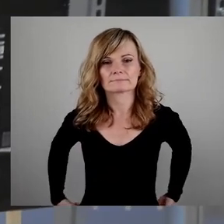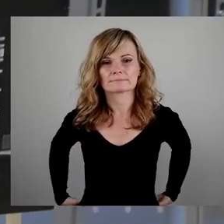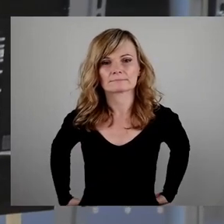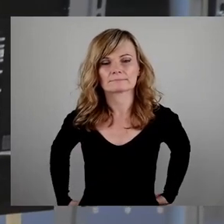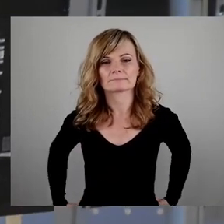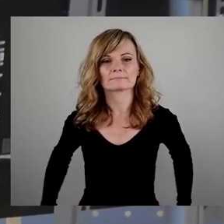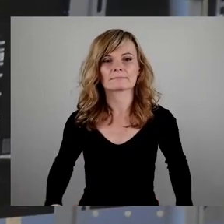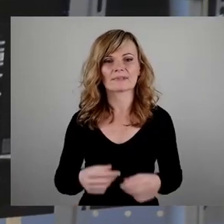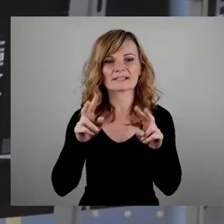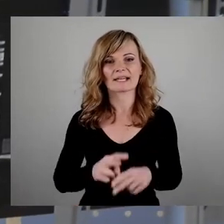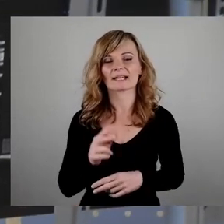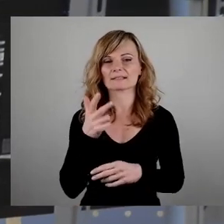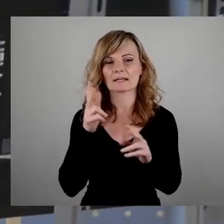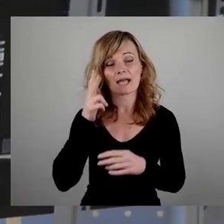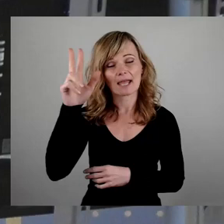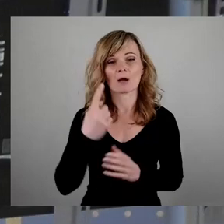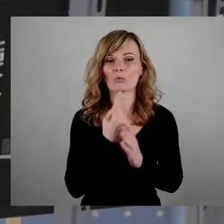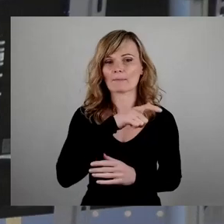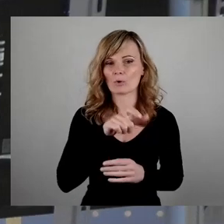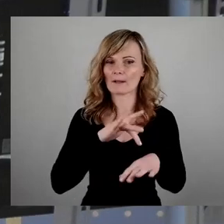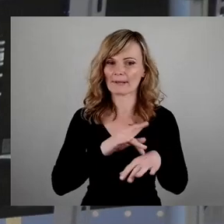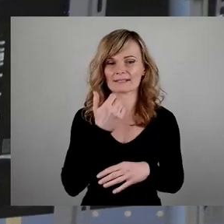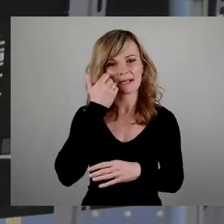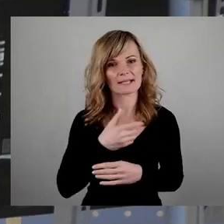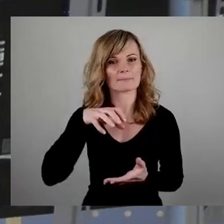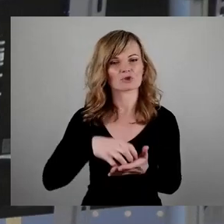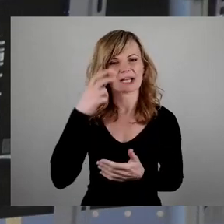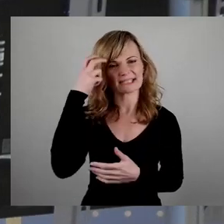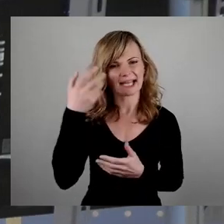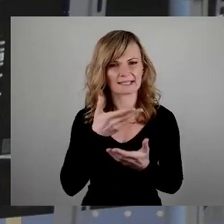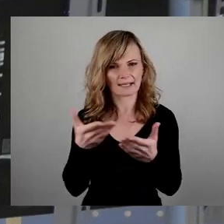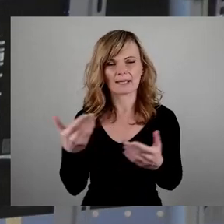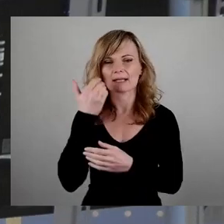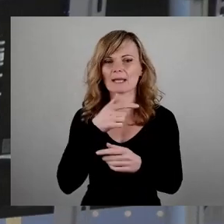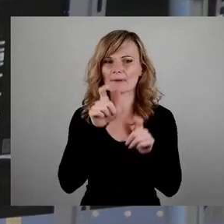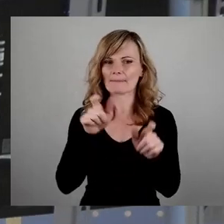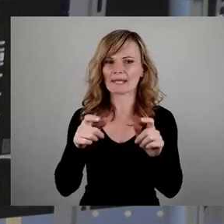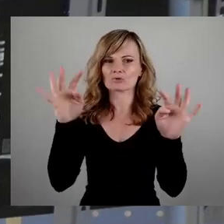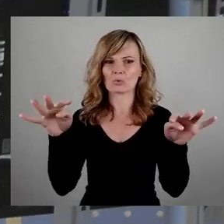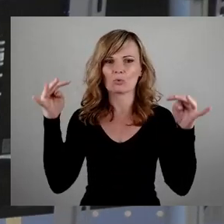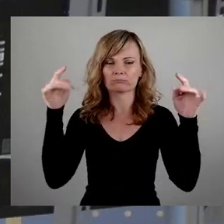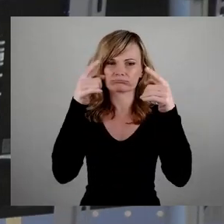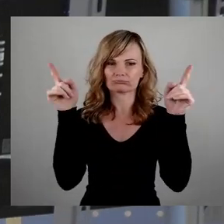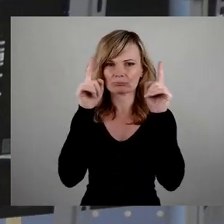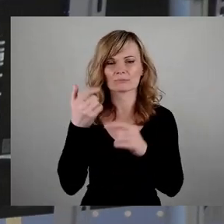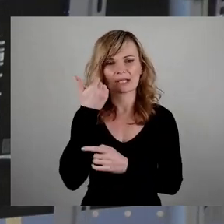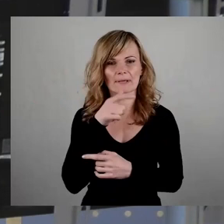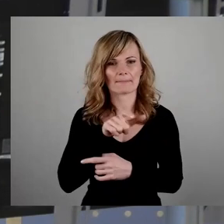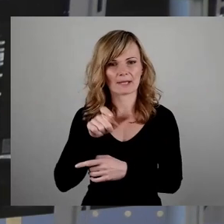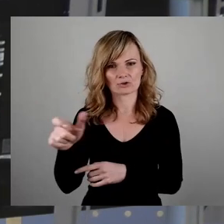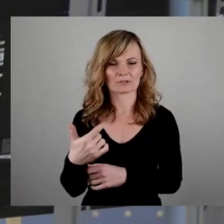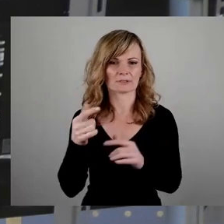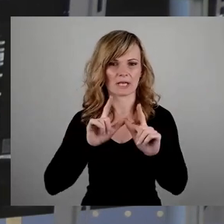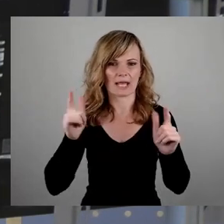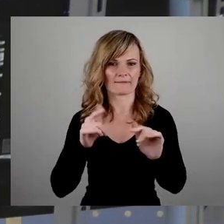Herr Oberbürgermeister, liebe Stadträtinnen und Stadträte, liebe Menschen auf der Empore und liebe Menschen im Stream.